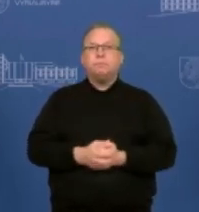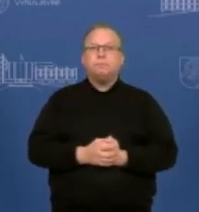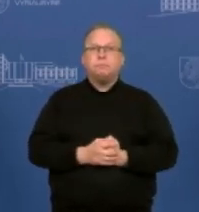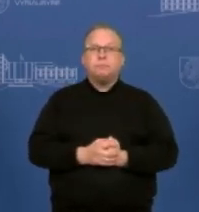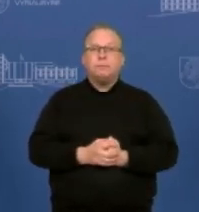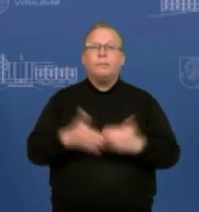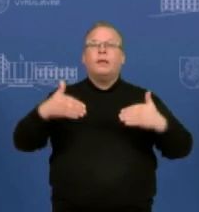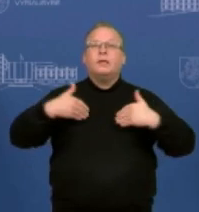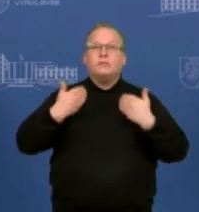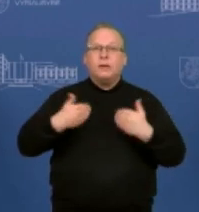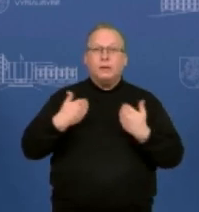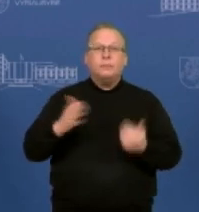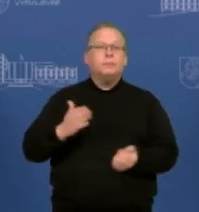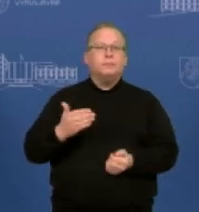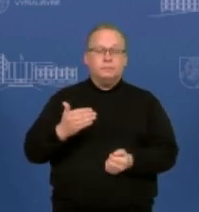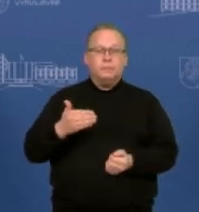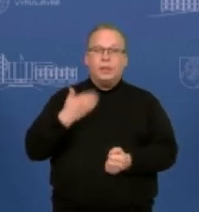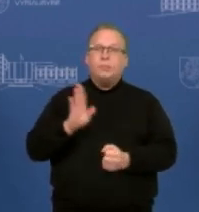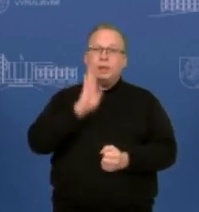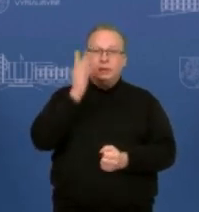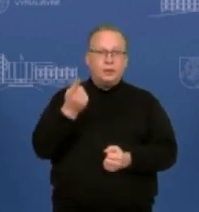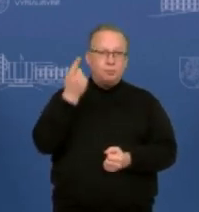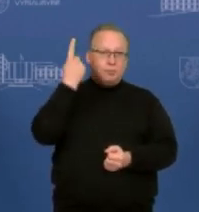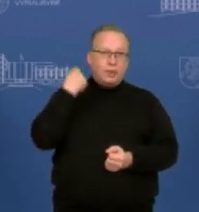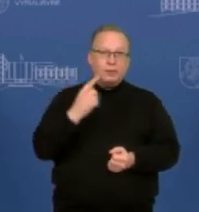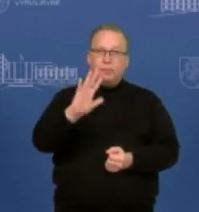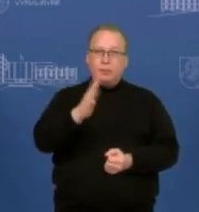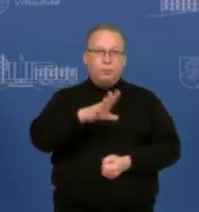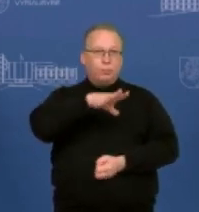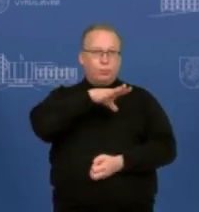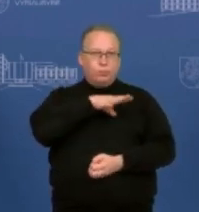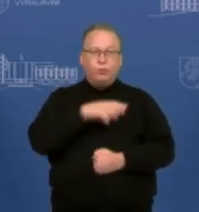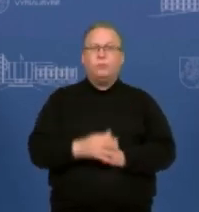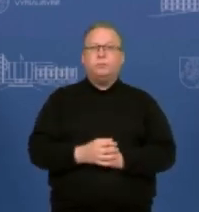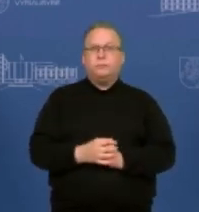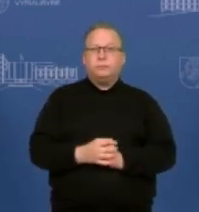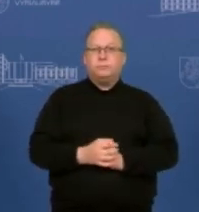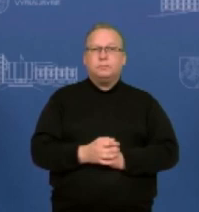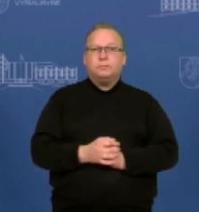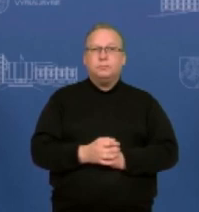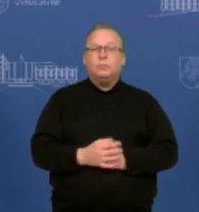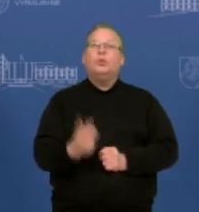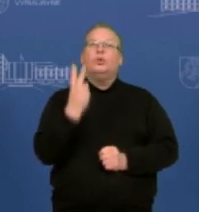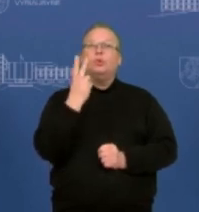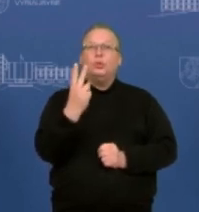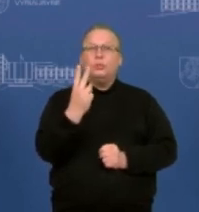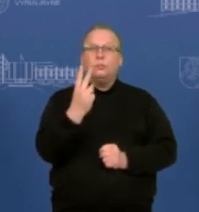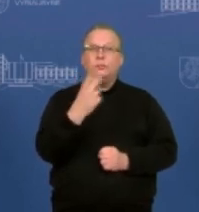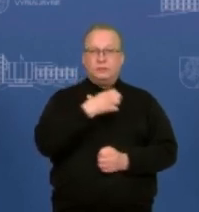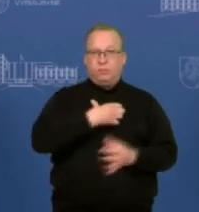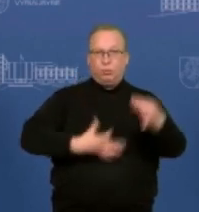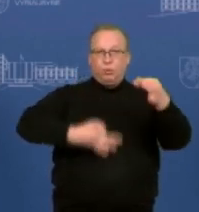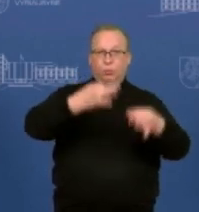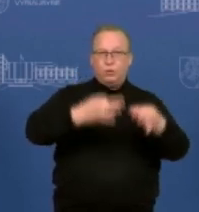Sveiki gyvėl, labu ryto. Tai praeitą penktadienį buvo du svarbus posėdžiai,